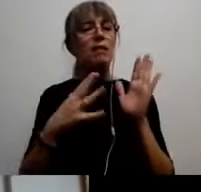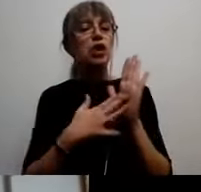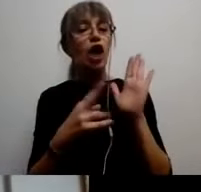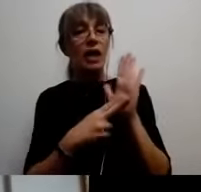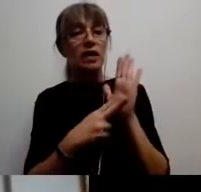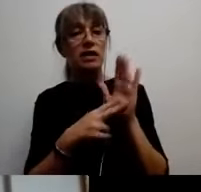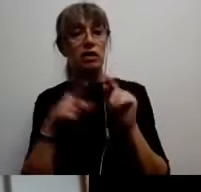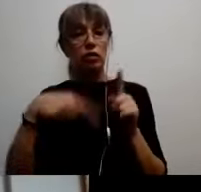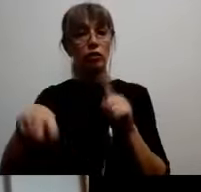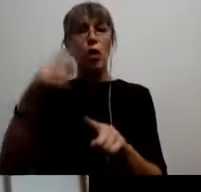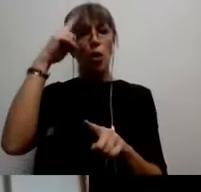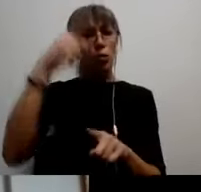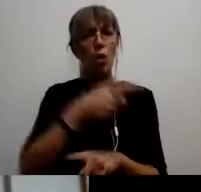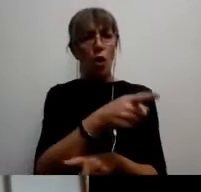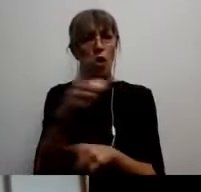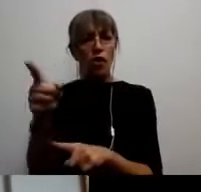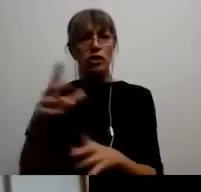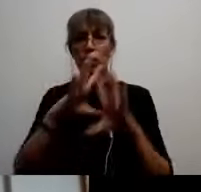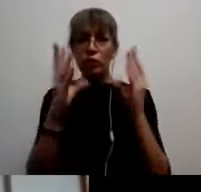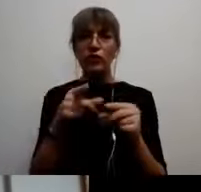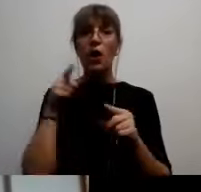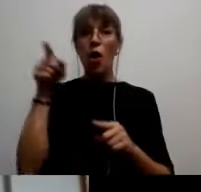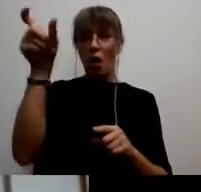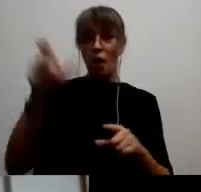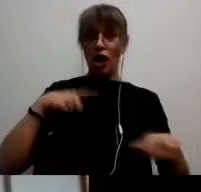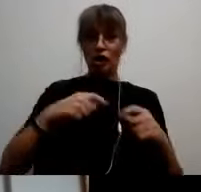poznatu i u regionu, a ona živi i radi u Beogradu.